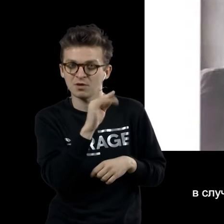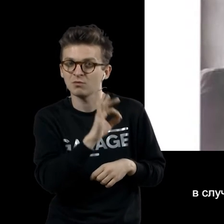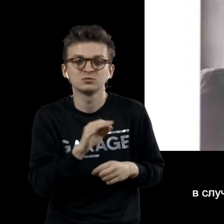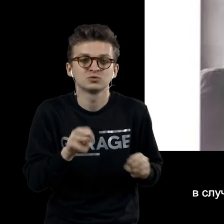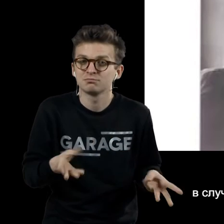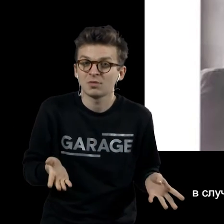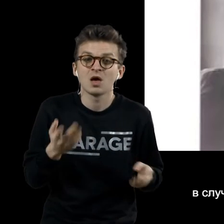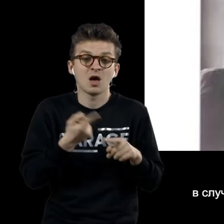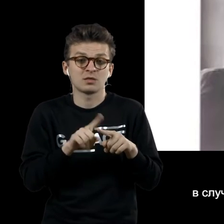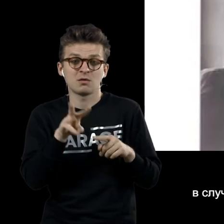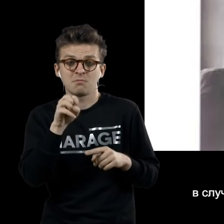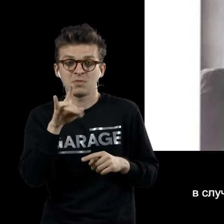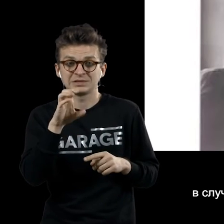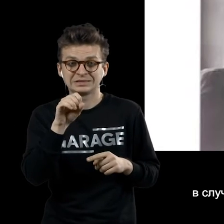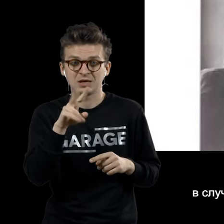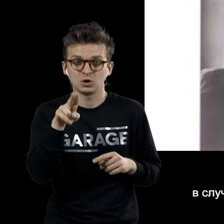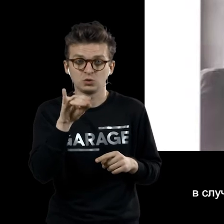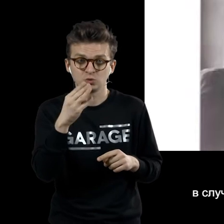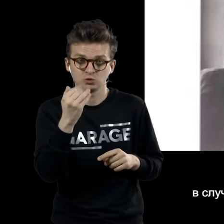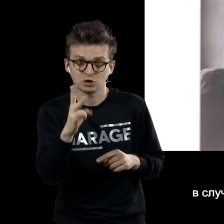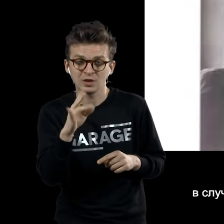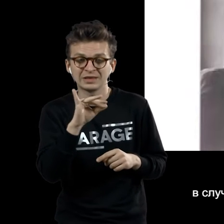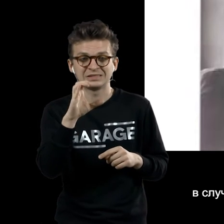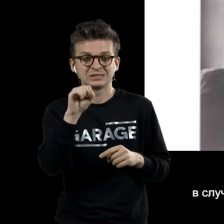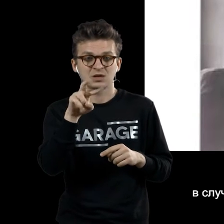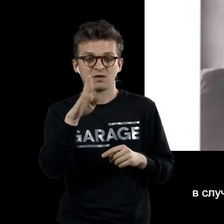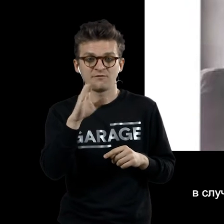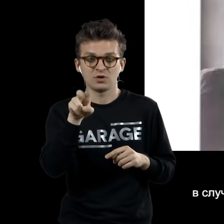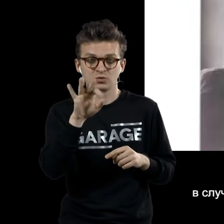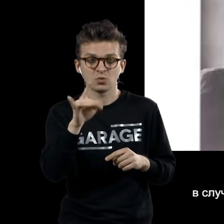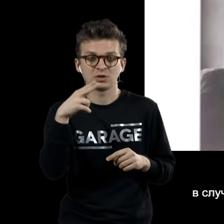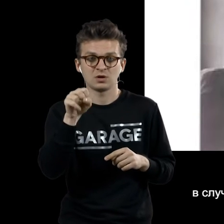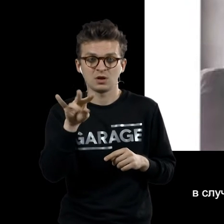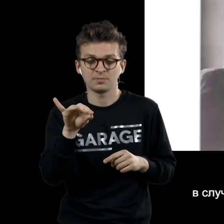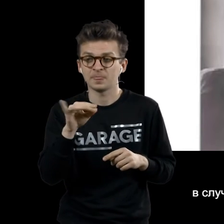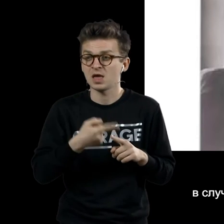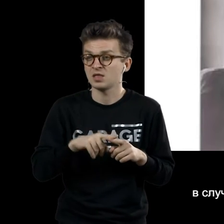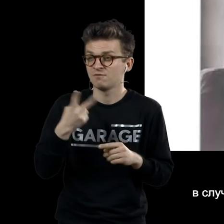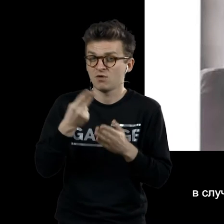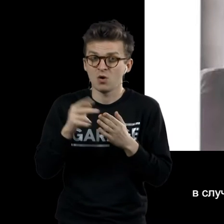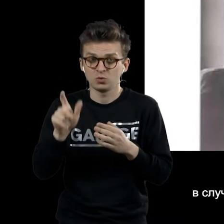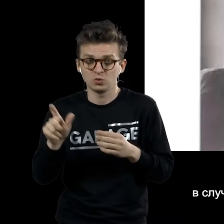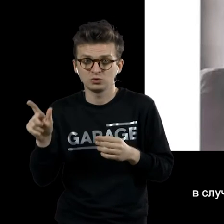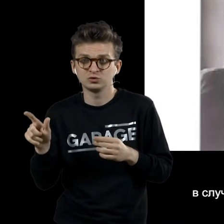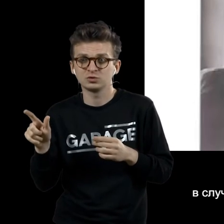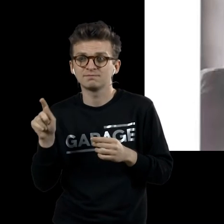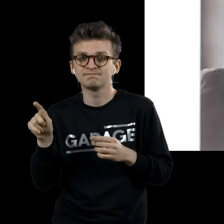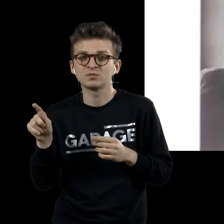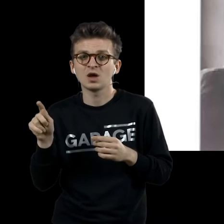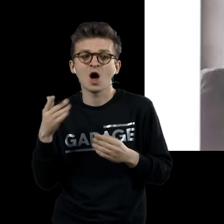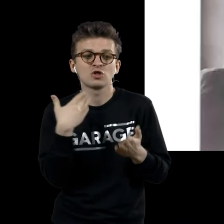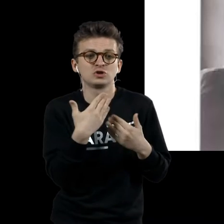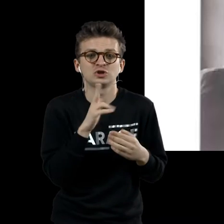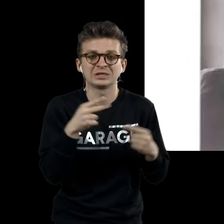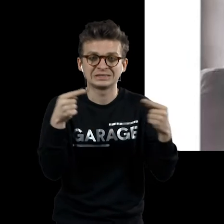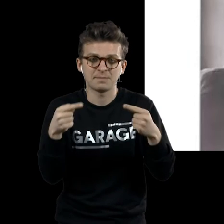Дали. Художники, в случае которых отношения с симметрией наиболее очевидны. Это